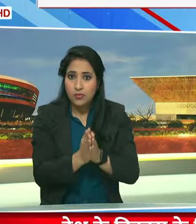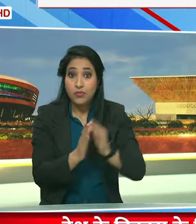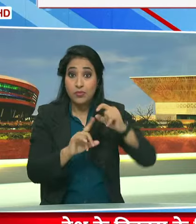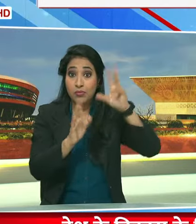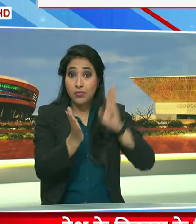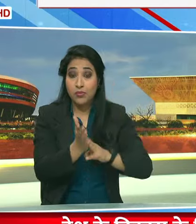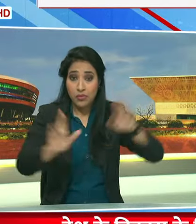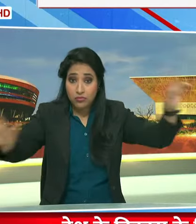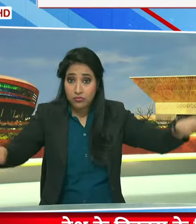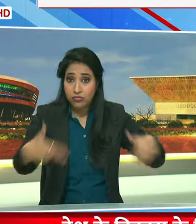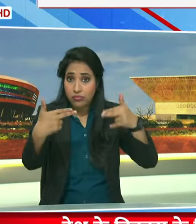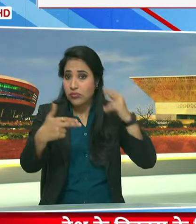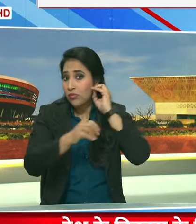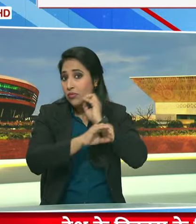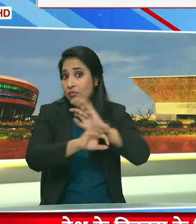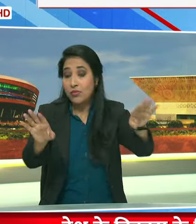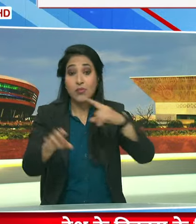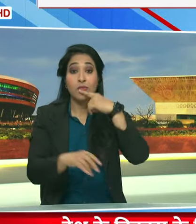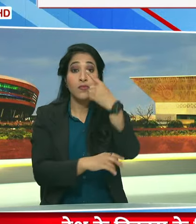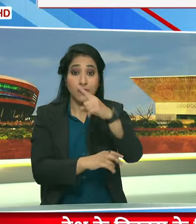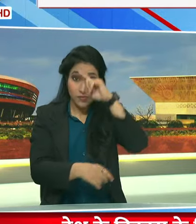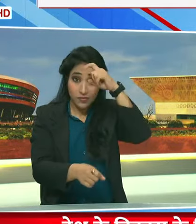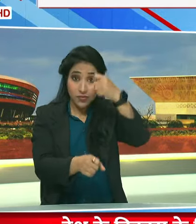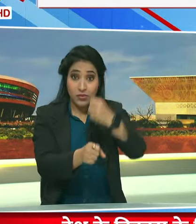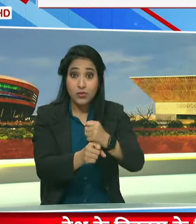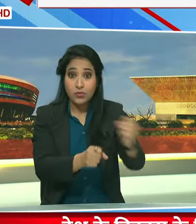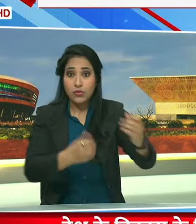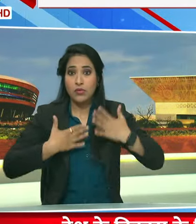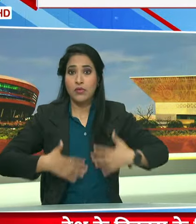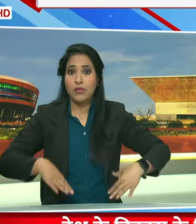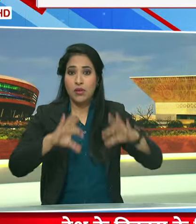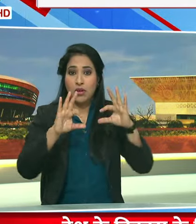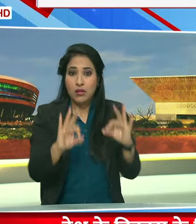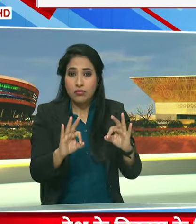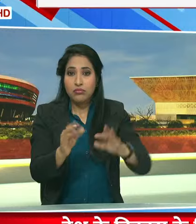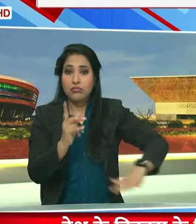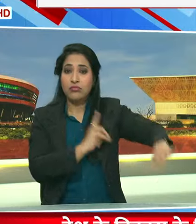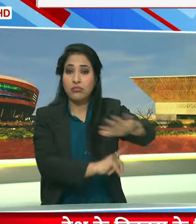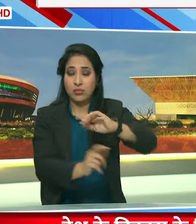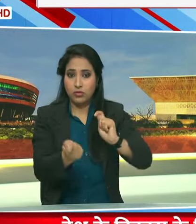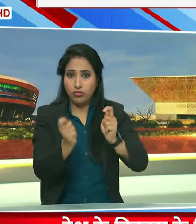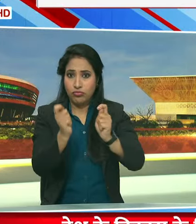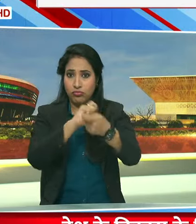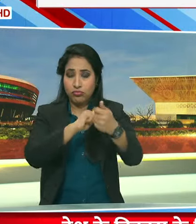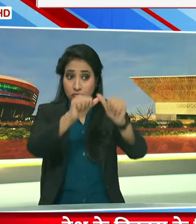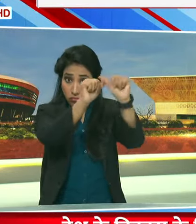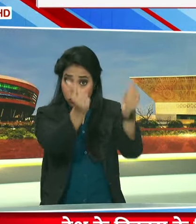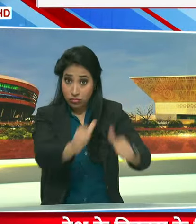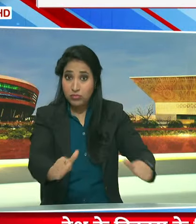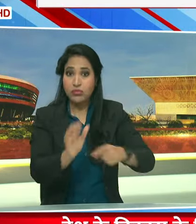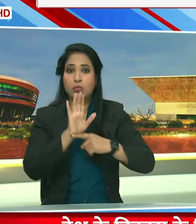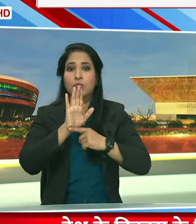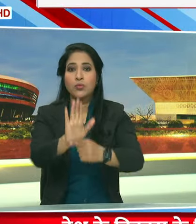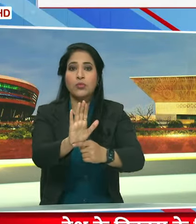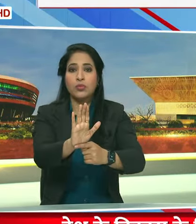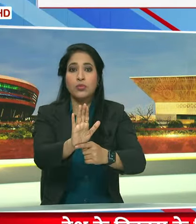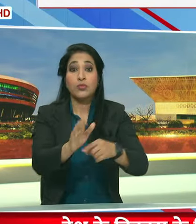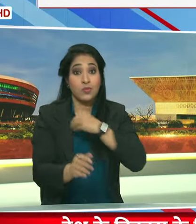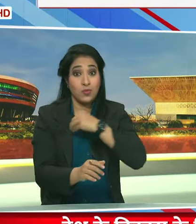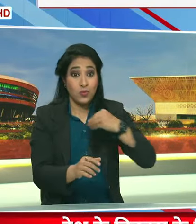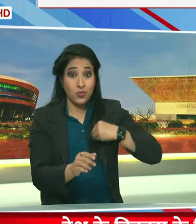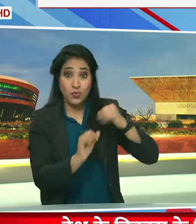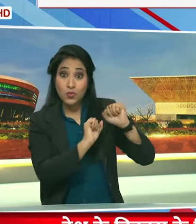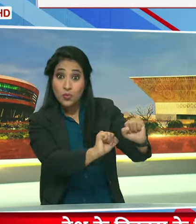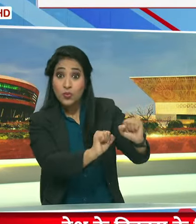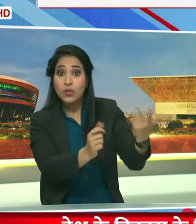वीडियो संदेश कहा गुजुरात ने स्वास्थिक श्वेत्र में सुधार का मॉडल किया पेश यह